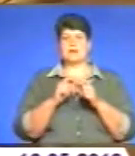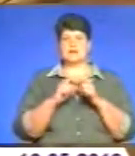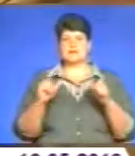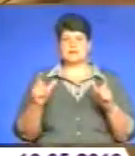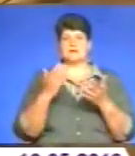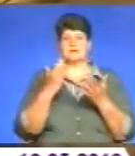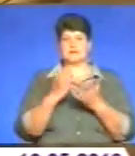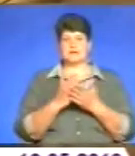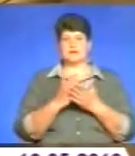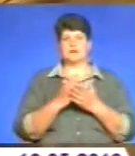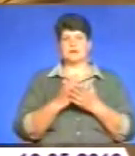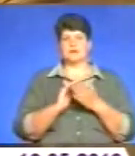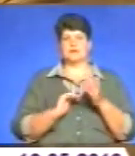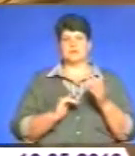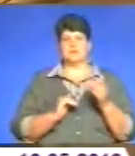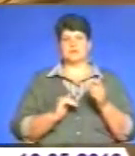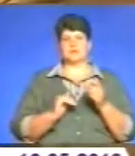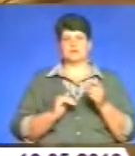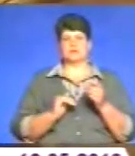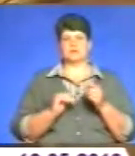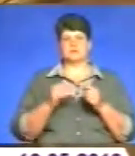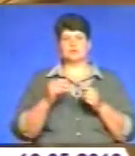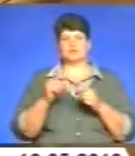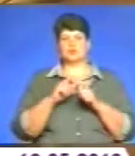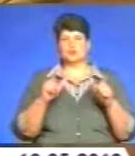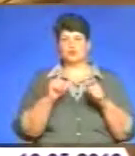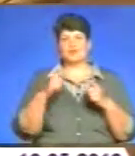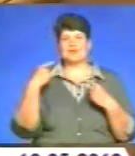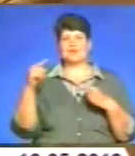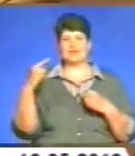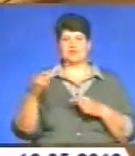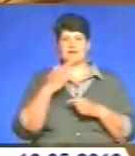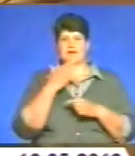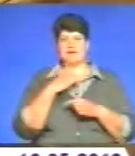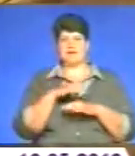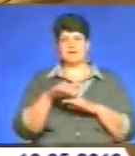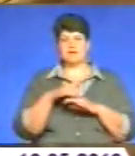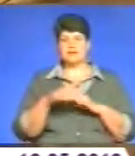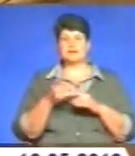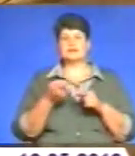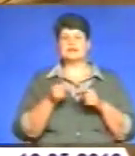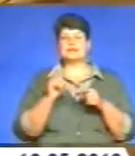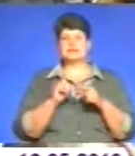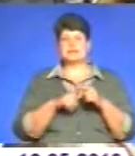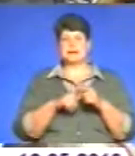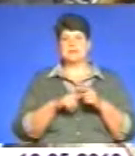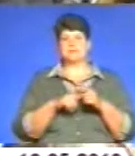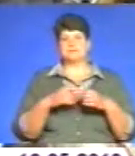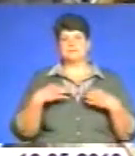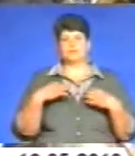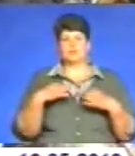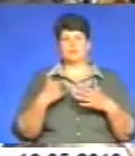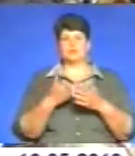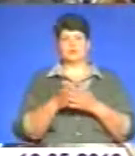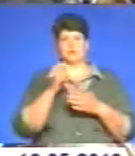структурам інших країн, звісно, яких не цікавить розповсюдження самоукраїнської книги. У профільному